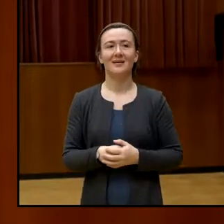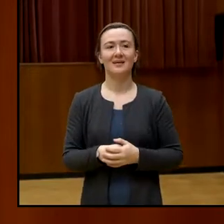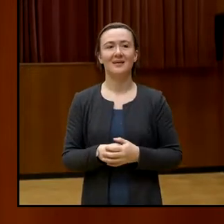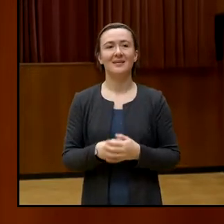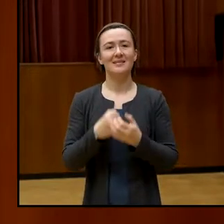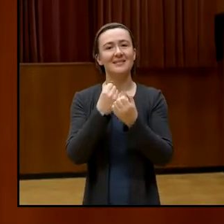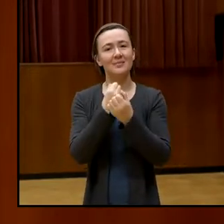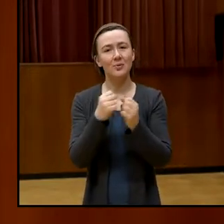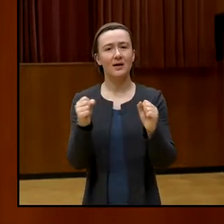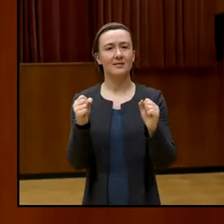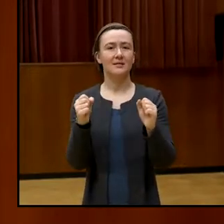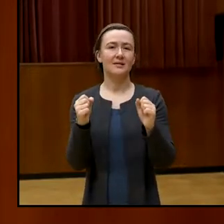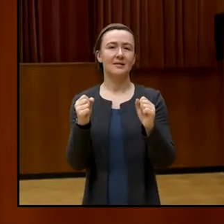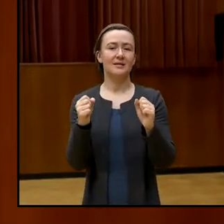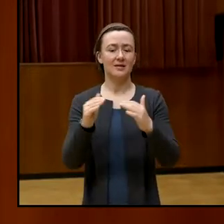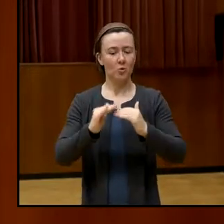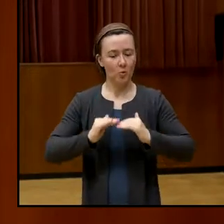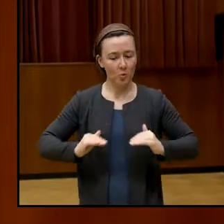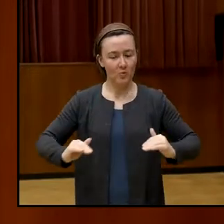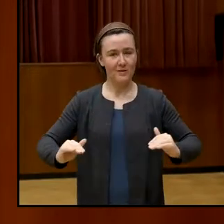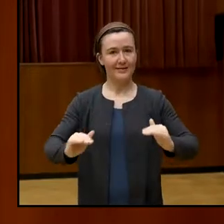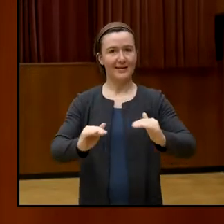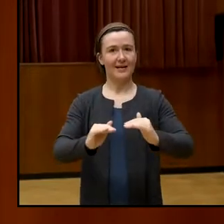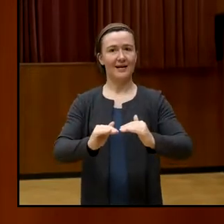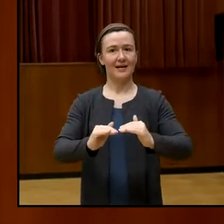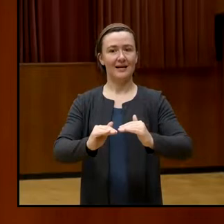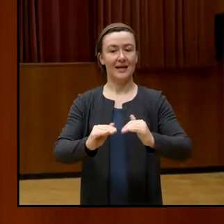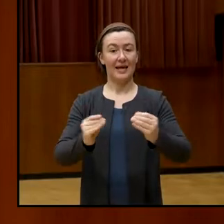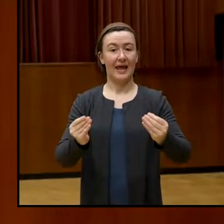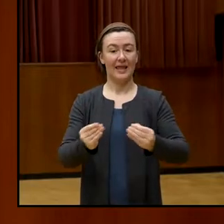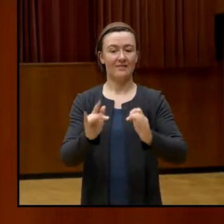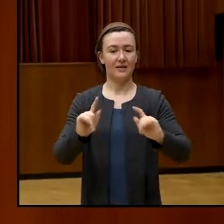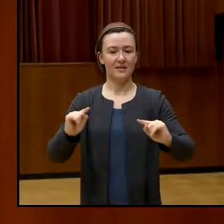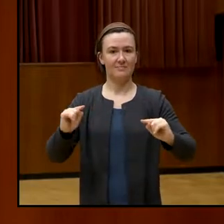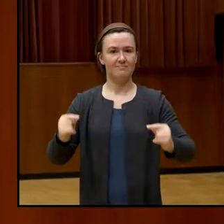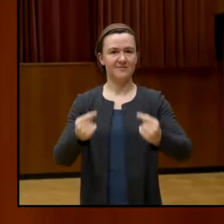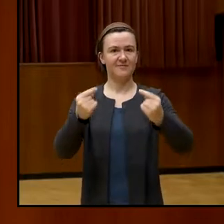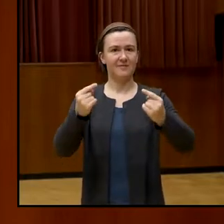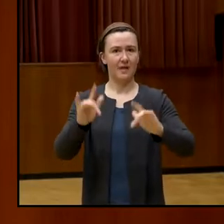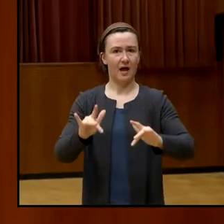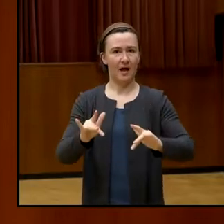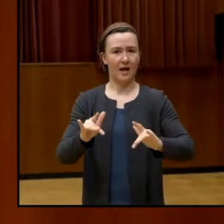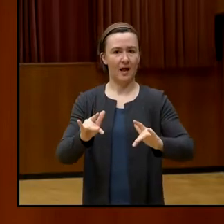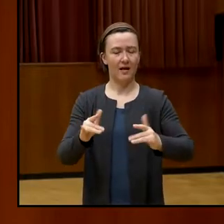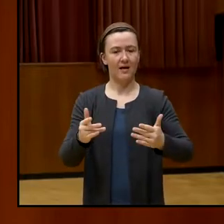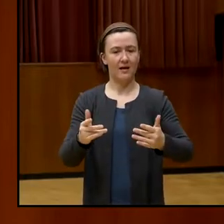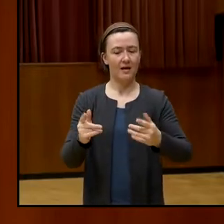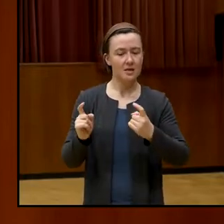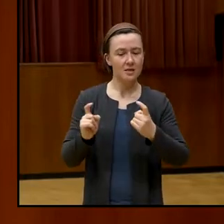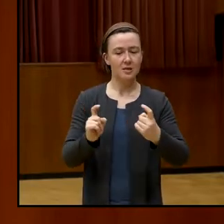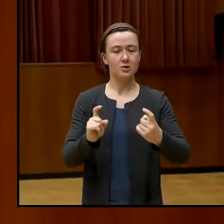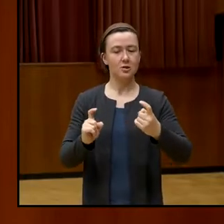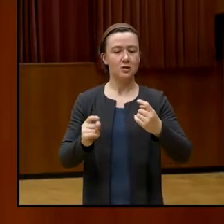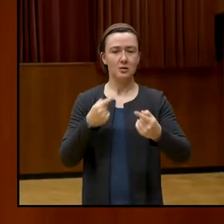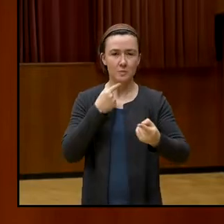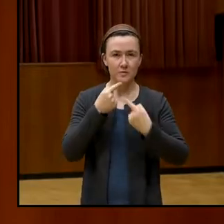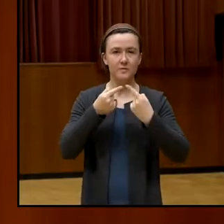braucht, also die Grundlage ist ganz einfach, dass man sich nicht einig ist oder dass man irgendwie halt diskutiert und redet.